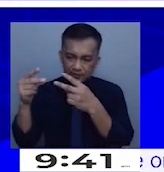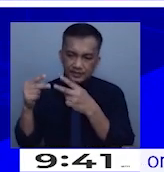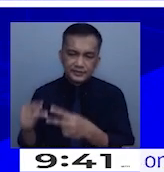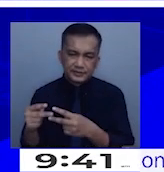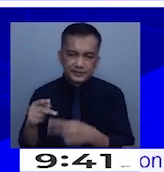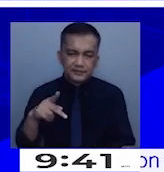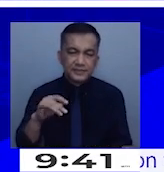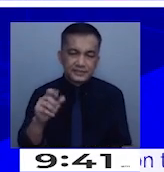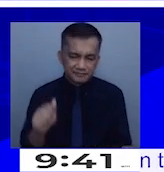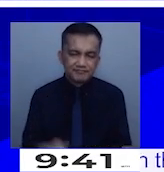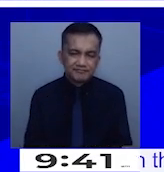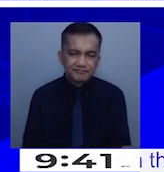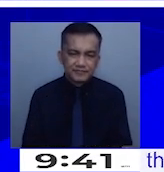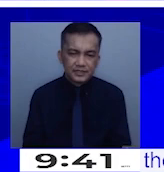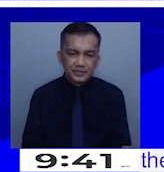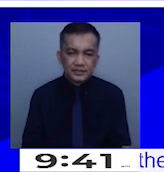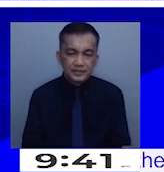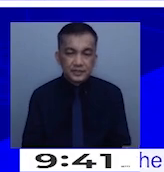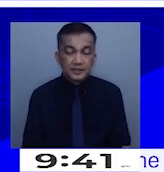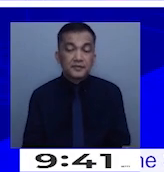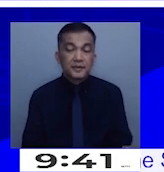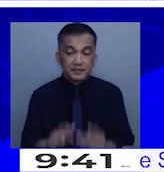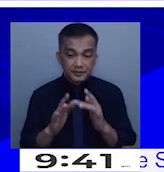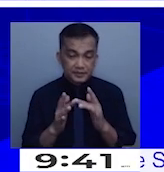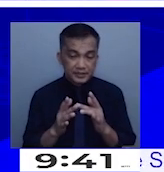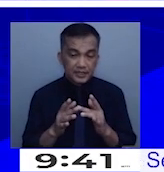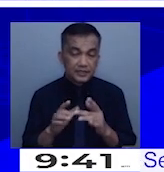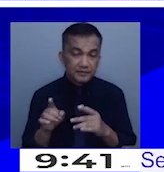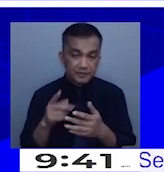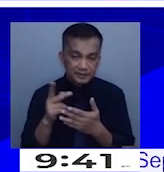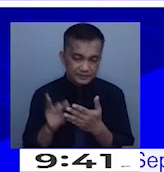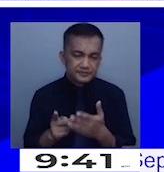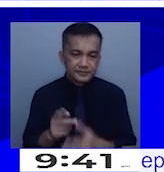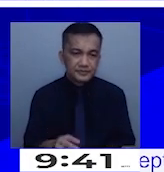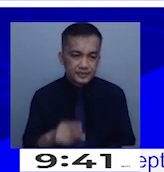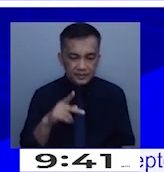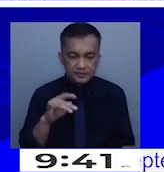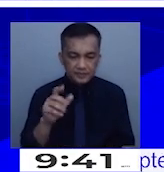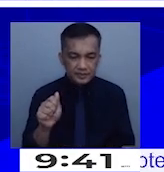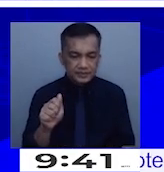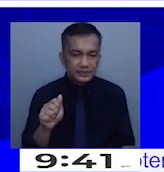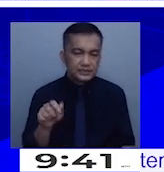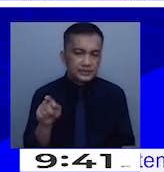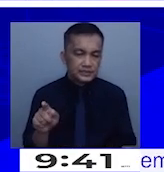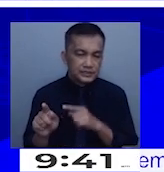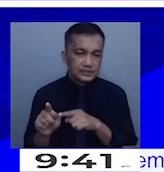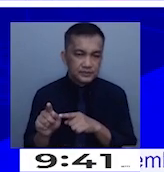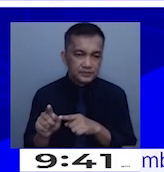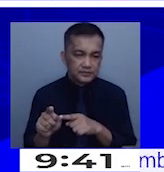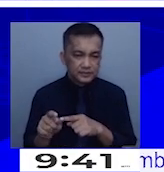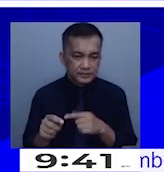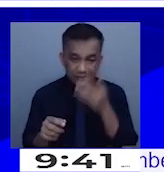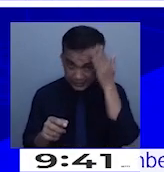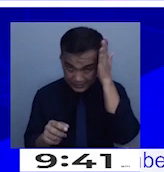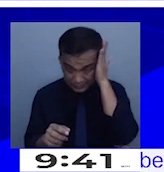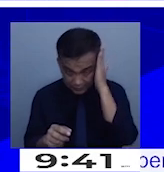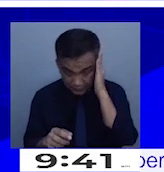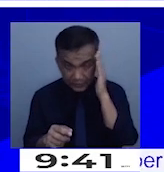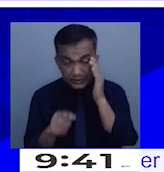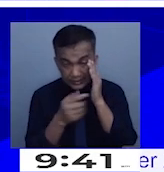Philippine Statistics Authority. May mga social media cards tayo rito. Ang Philippine Statistics Authority ay nakikiusap sa lahat.